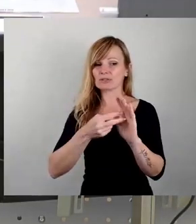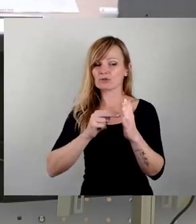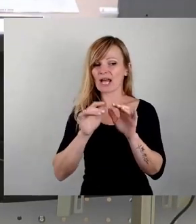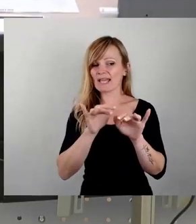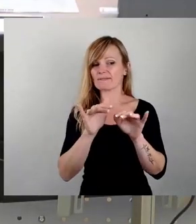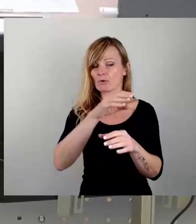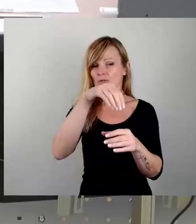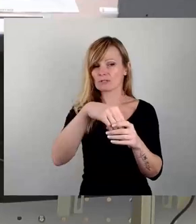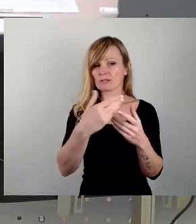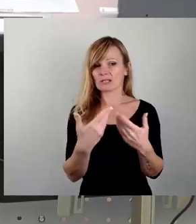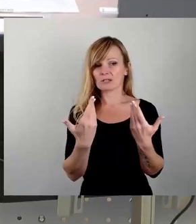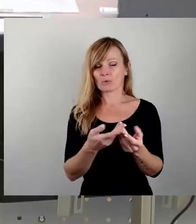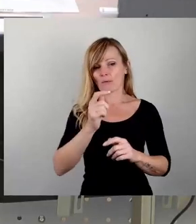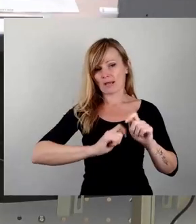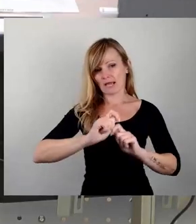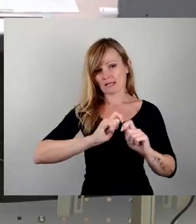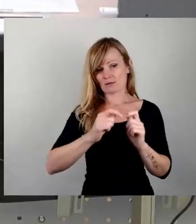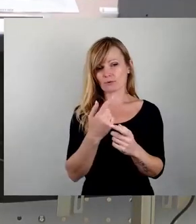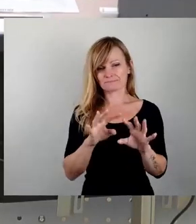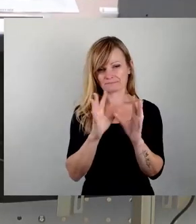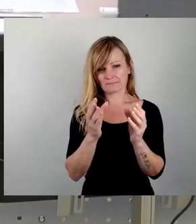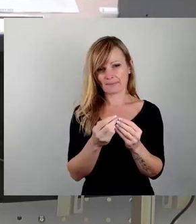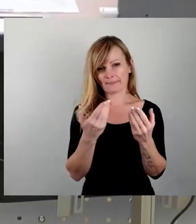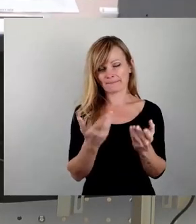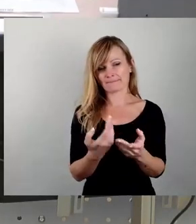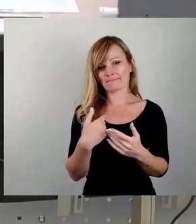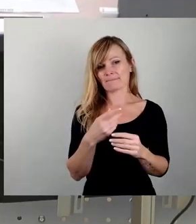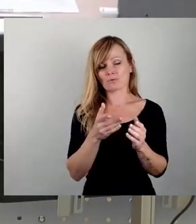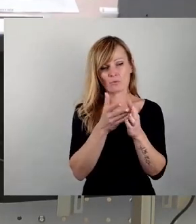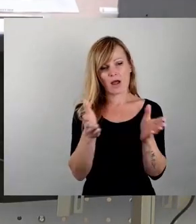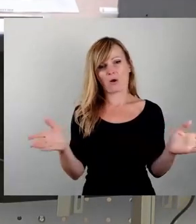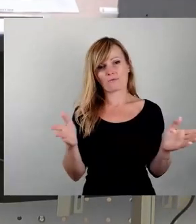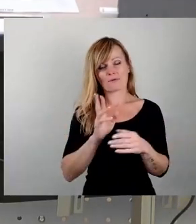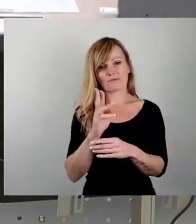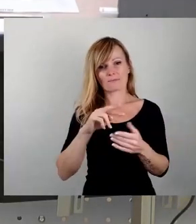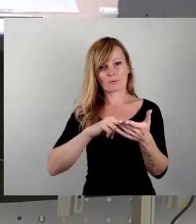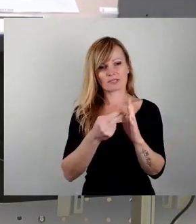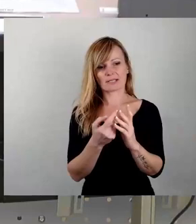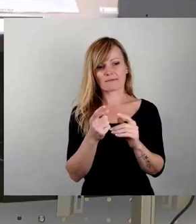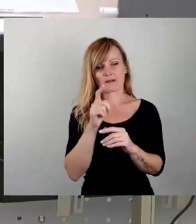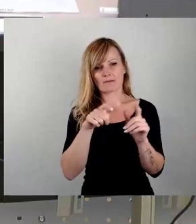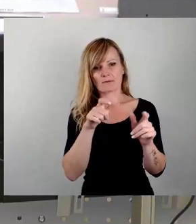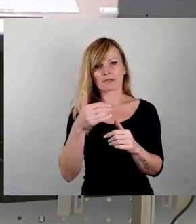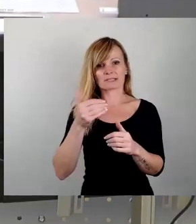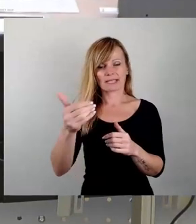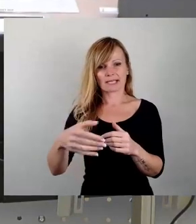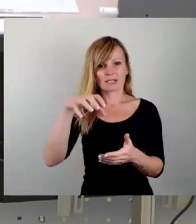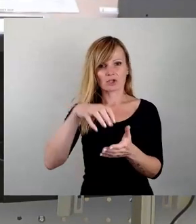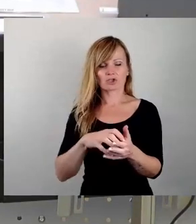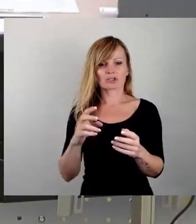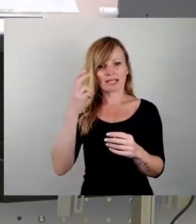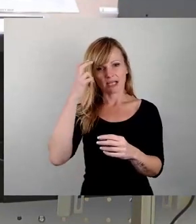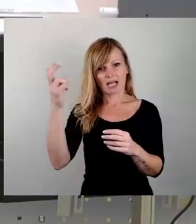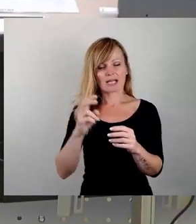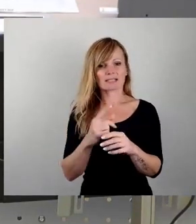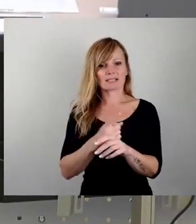durch eine solche Behandlung des Ganzen Tür und Tor geöffnet. Im Zweifel müssen wir dann nach jeder Stadtratwahl die Tafeln wieder austauschen.